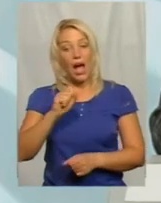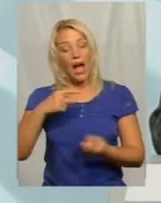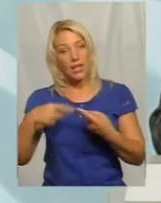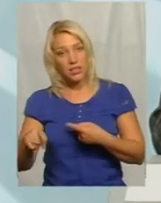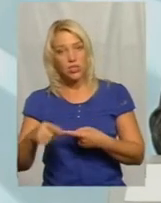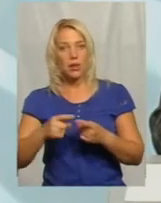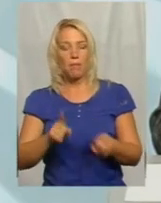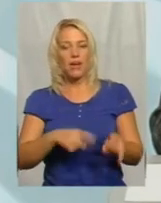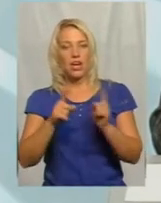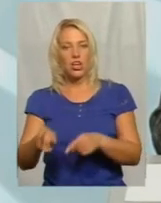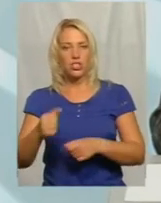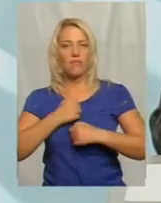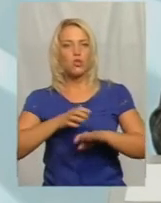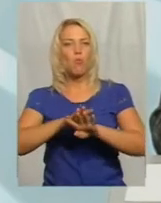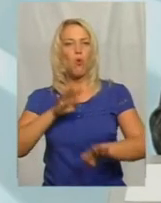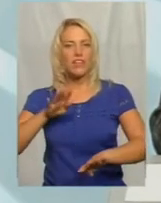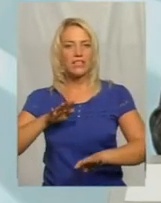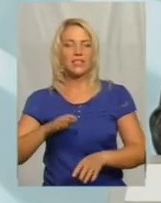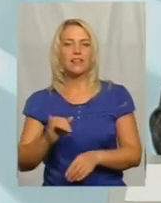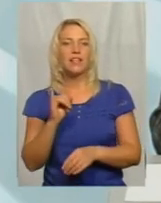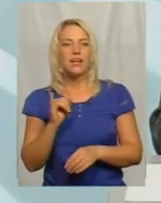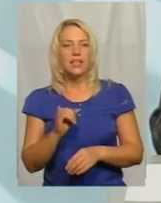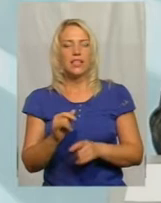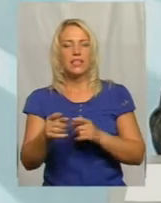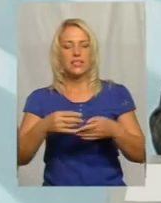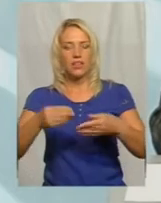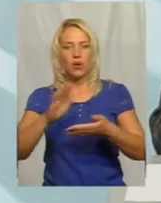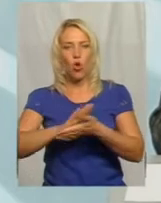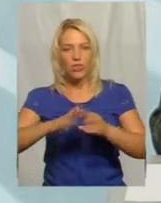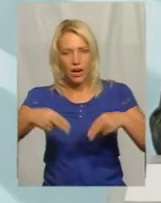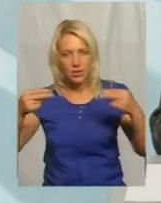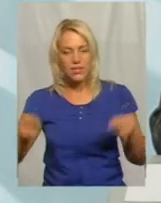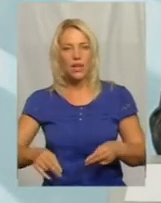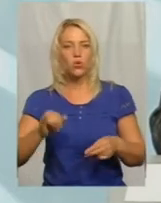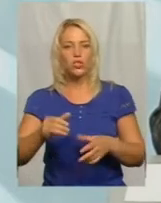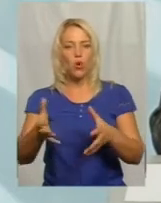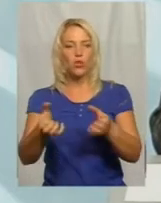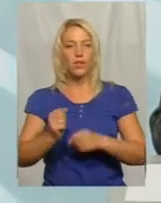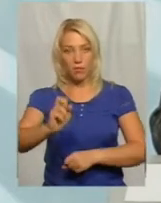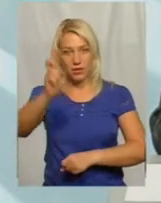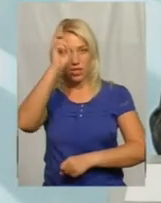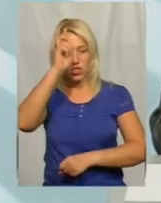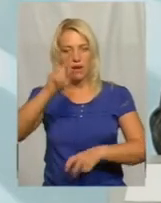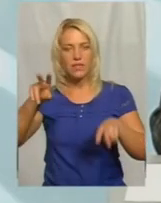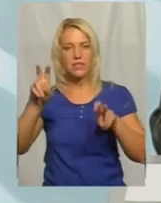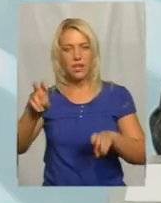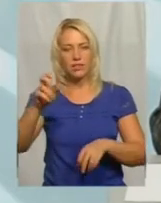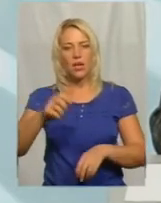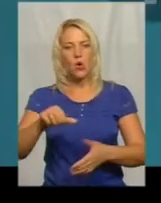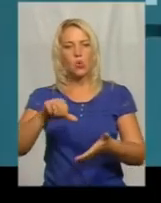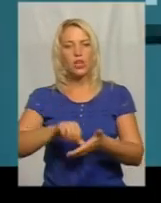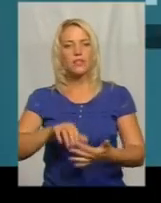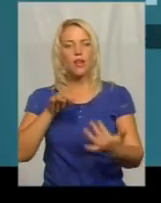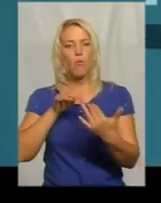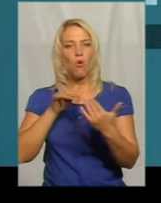в збройні сили, в силові структури, заключили контракти і отримали державний статус учасника бойових дій.